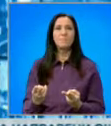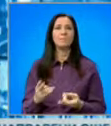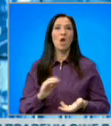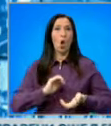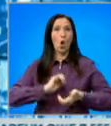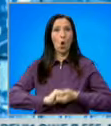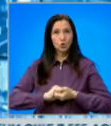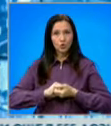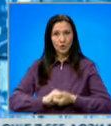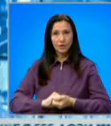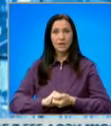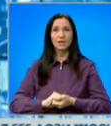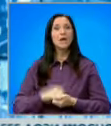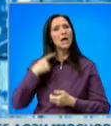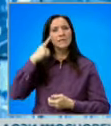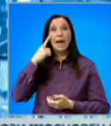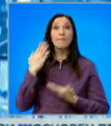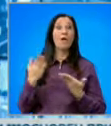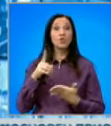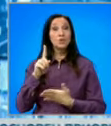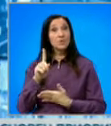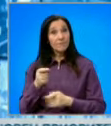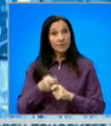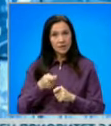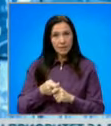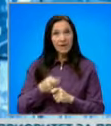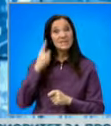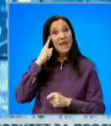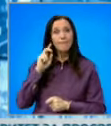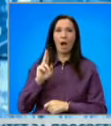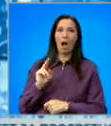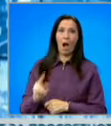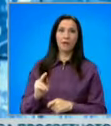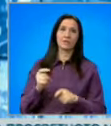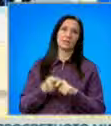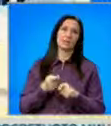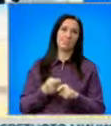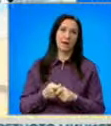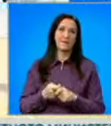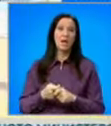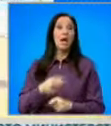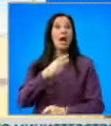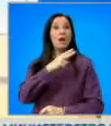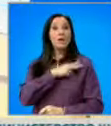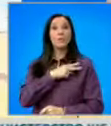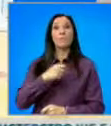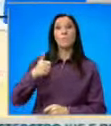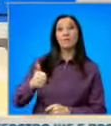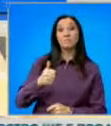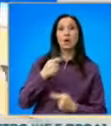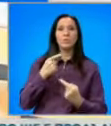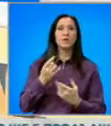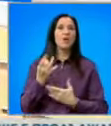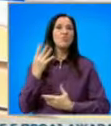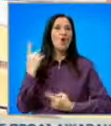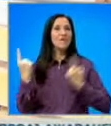консолидирани, знаем какво трябва да се направи и знаем как да се направи. Лидерът на БСП коментира и